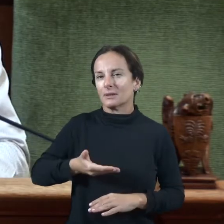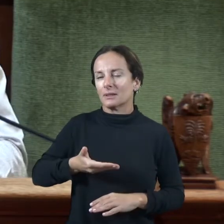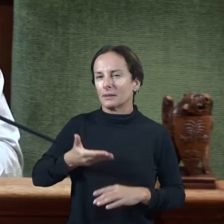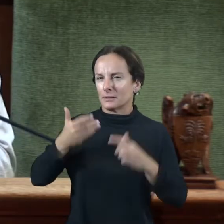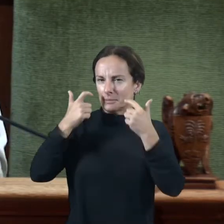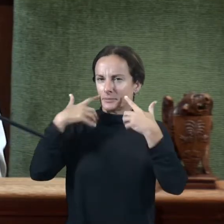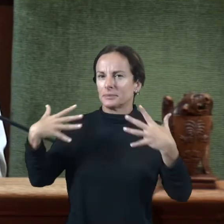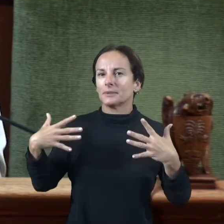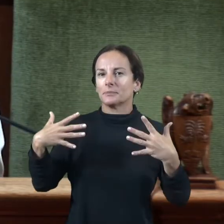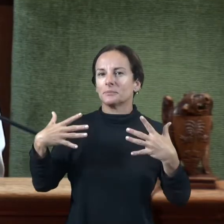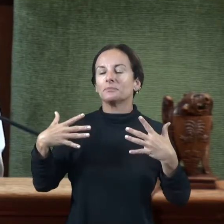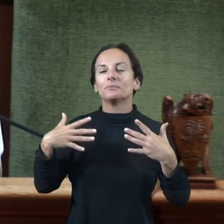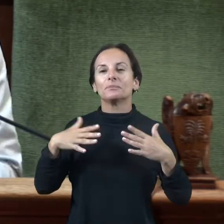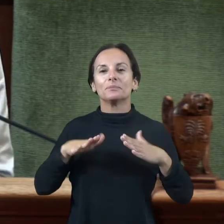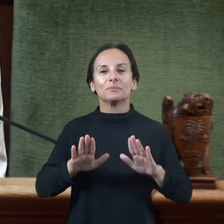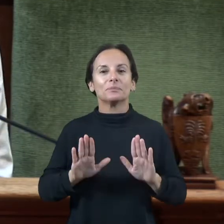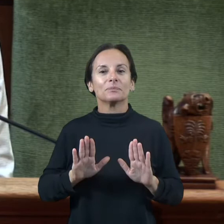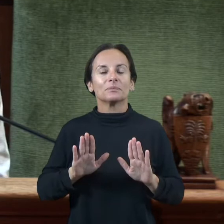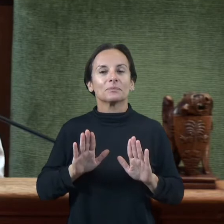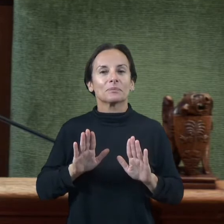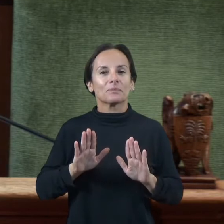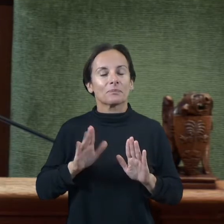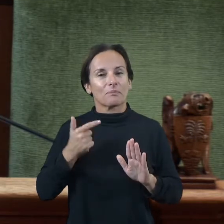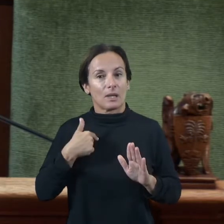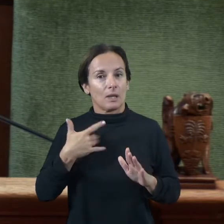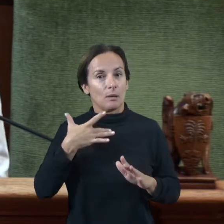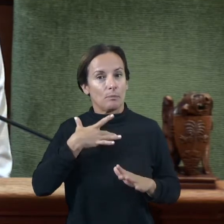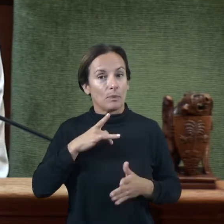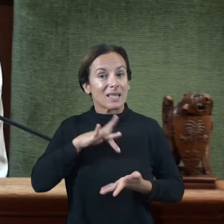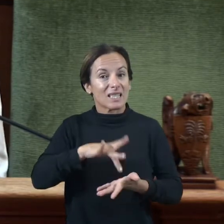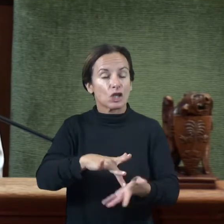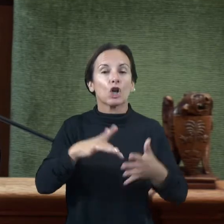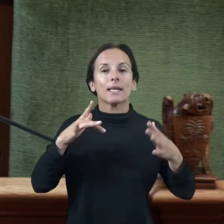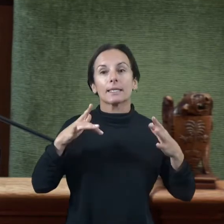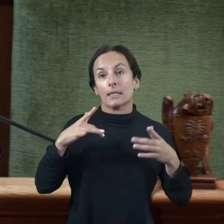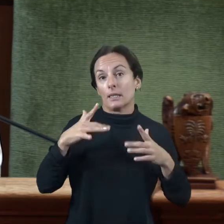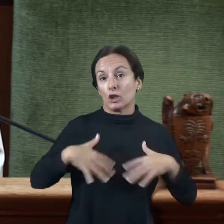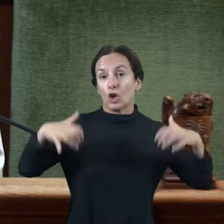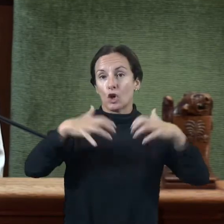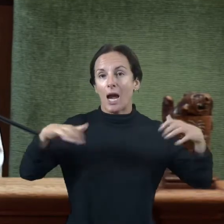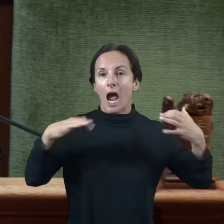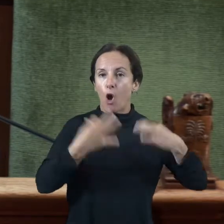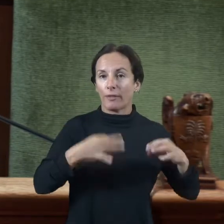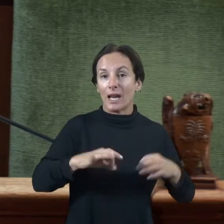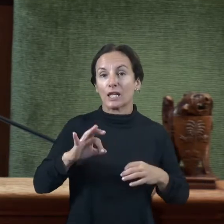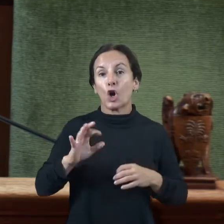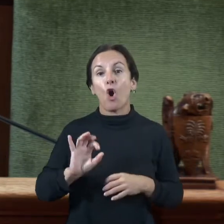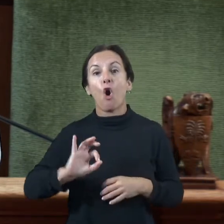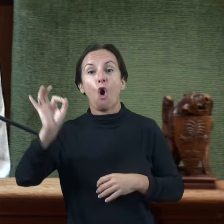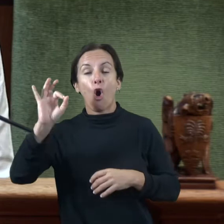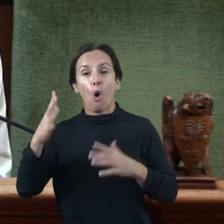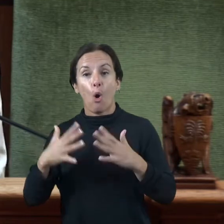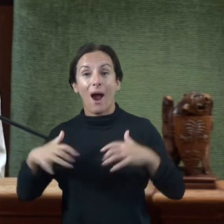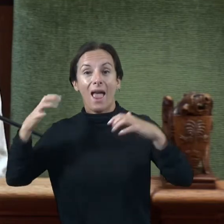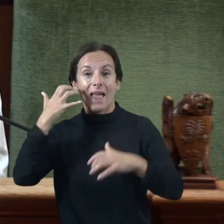excessions les excessions després del Consell per les ordinaris o extraordinaris les ordinaris com a mínim s'han de convocar dues vegades a l'any